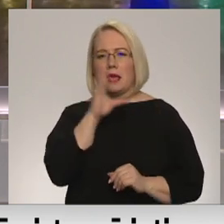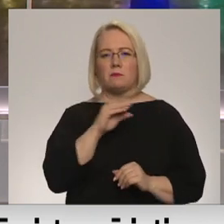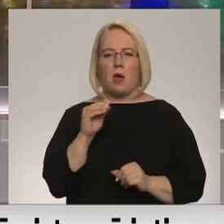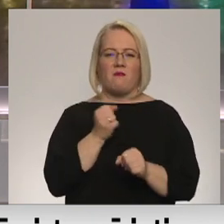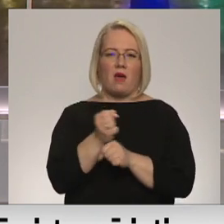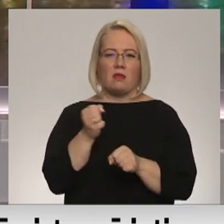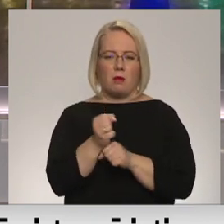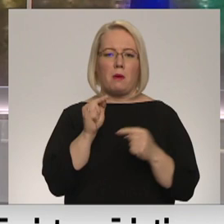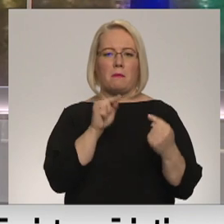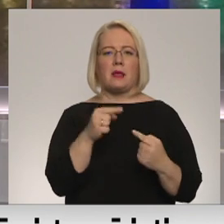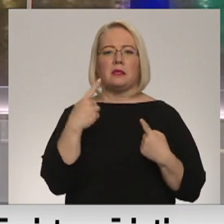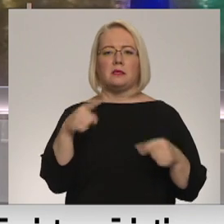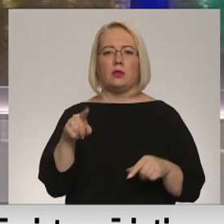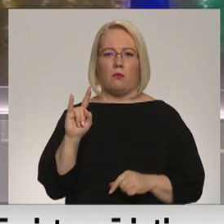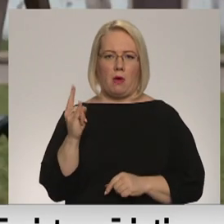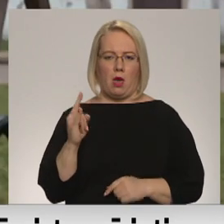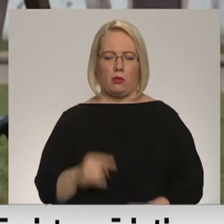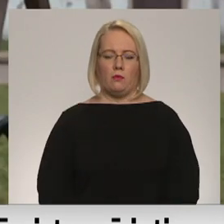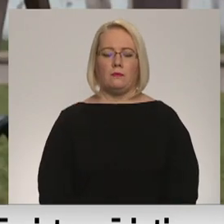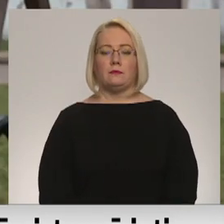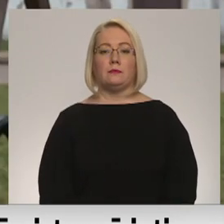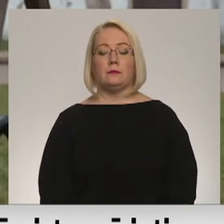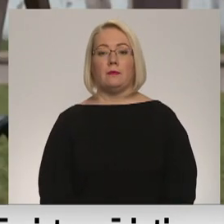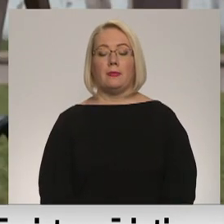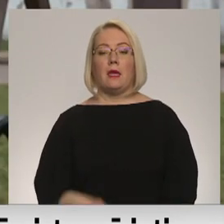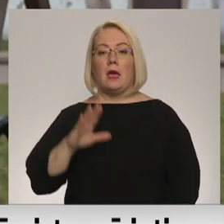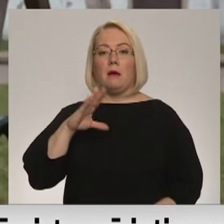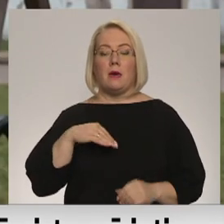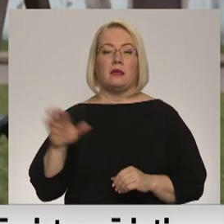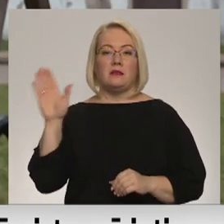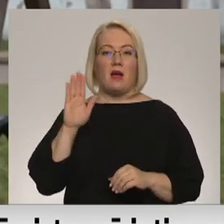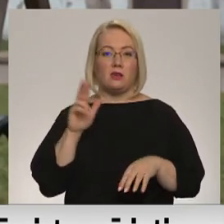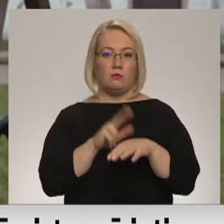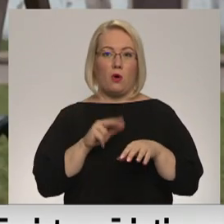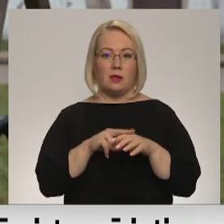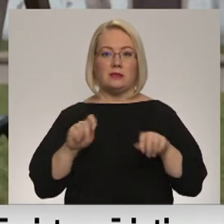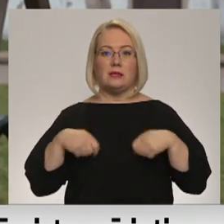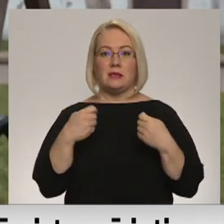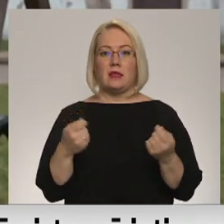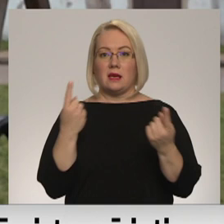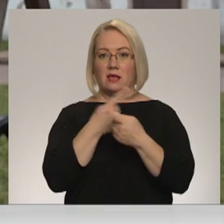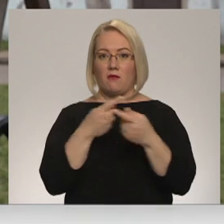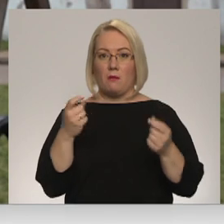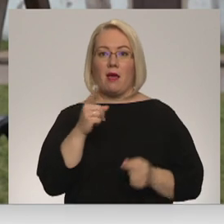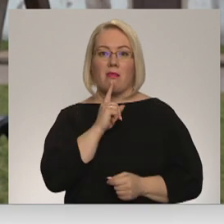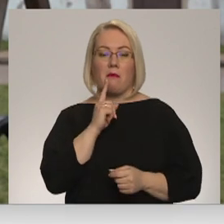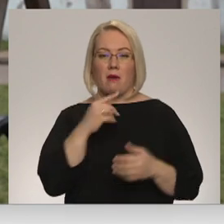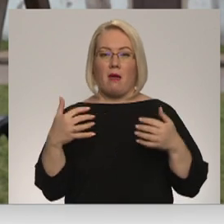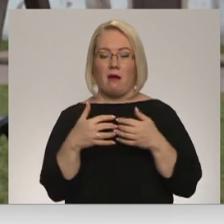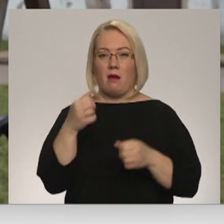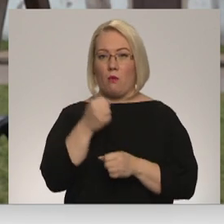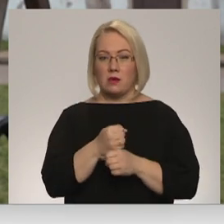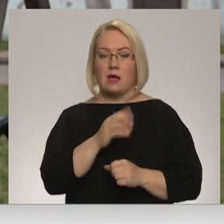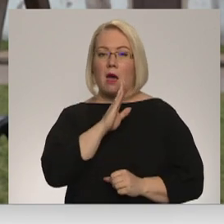vardarbību pret citu bērnu. Pēc valsts policijas sniegtās informācijas Liepājā karostā kāda